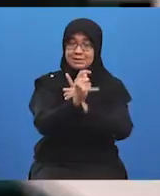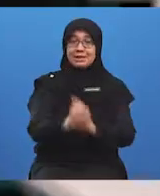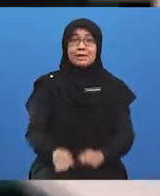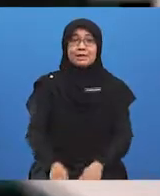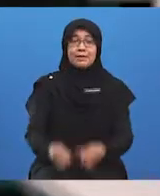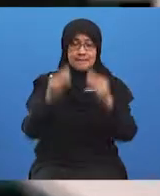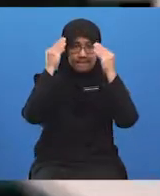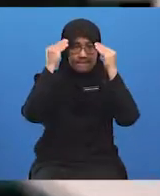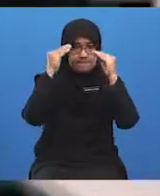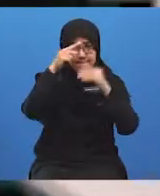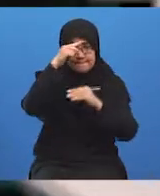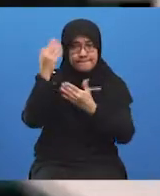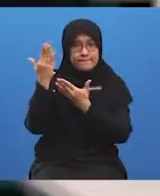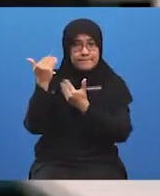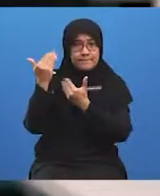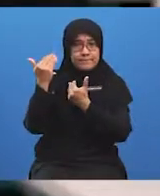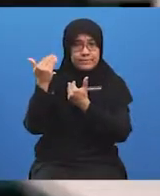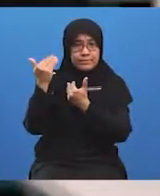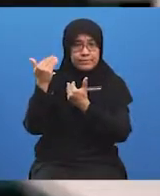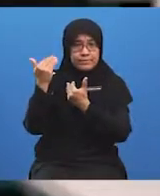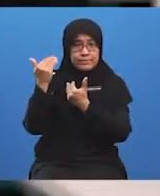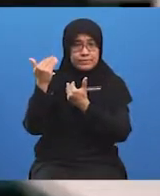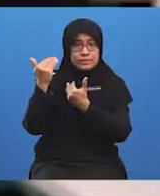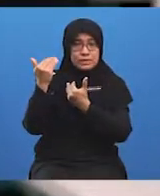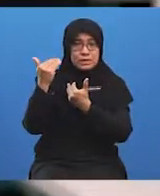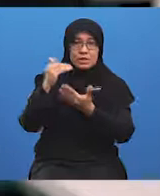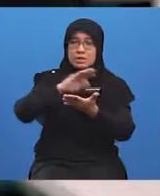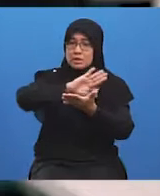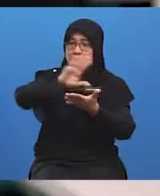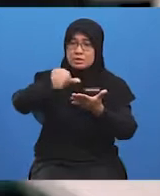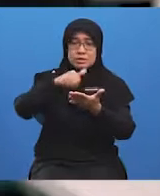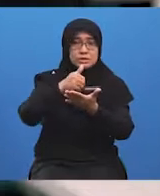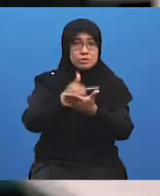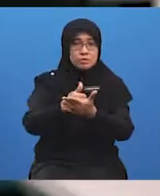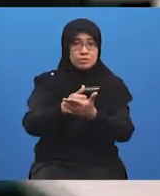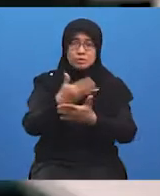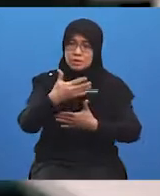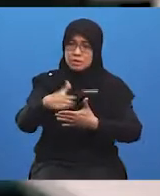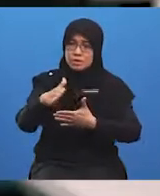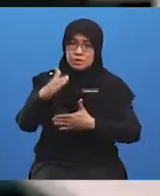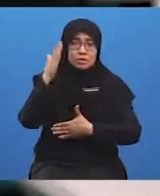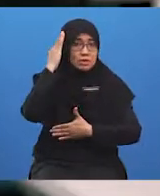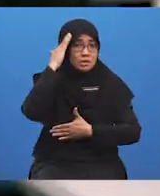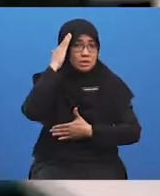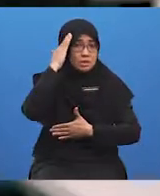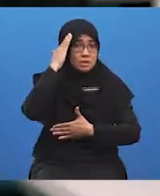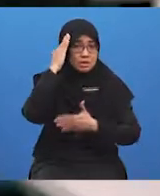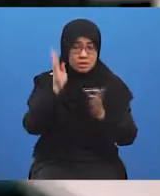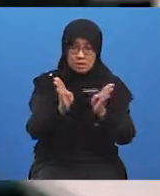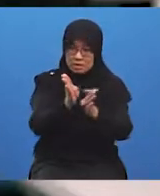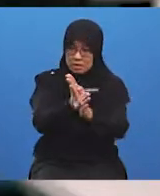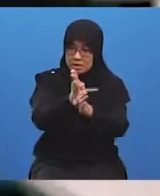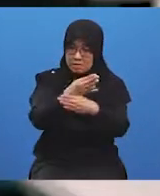Cikgu harap dengan keterangan ciri-ciri PKS ini, pelajar semua sudah memahami bentuk